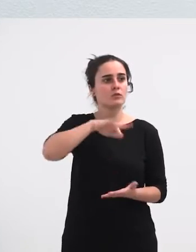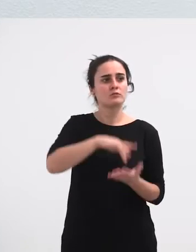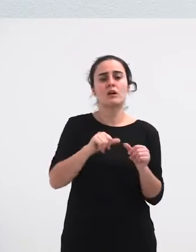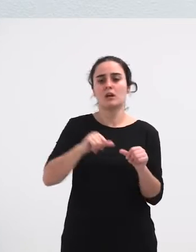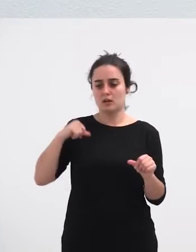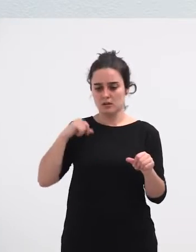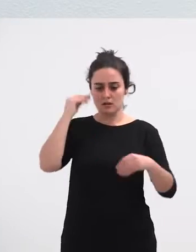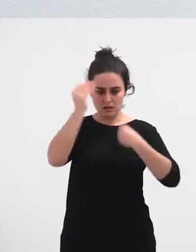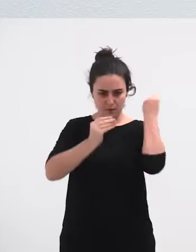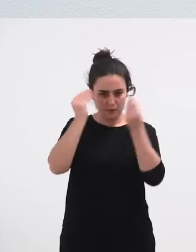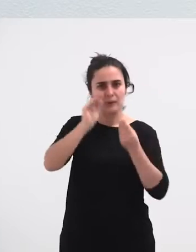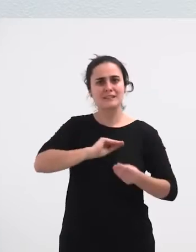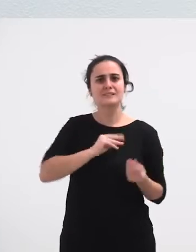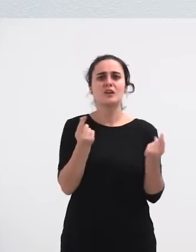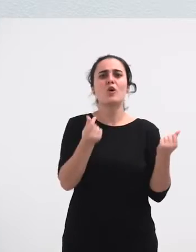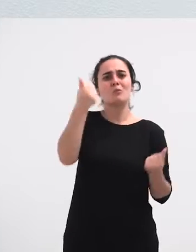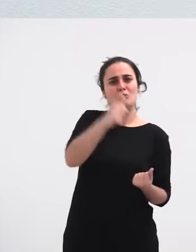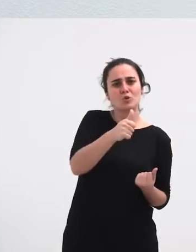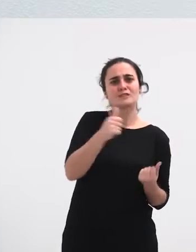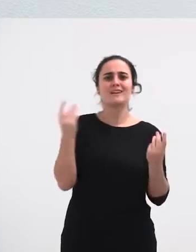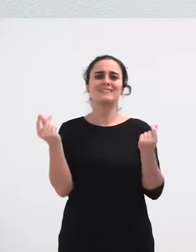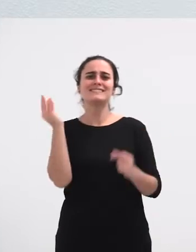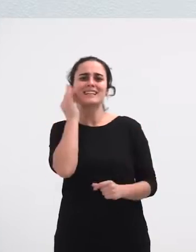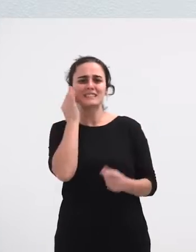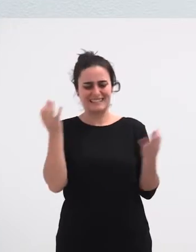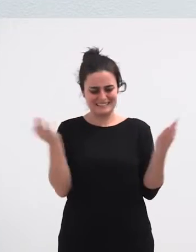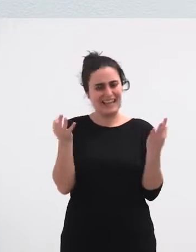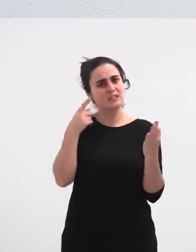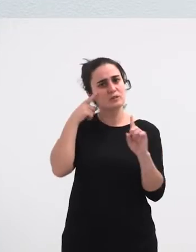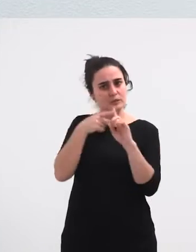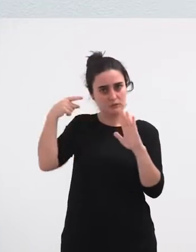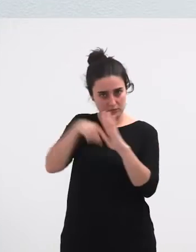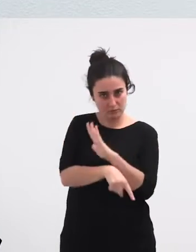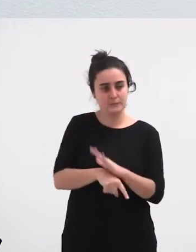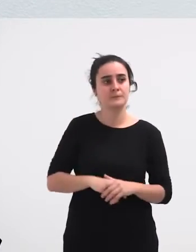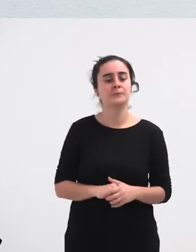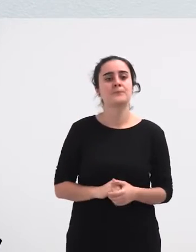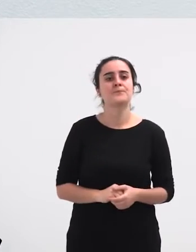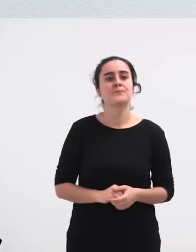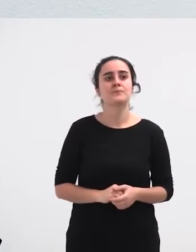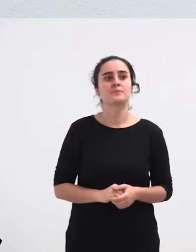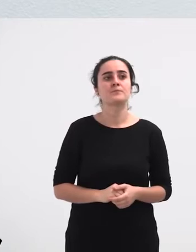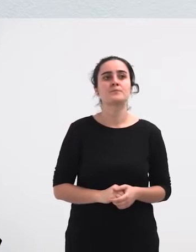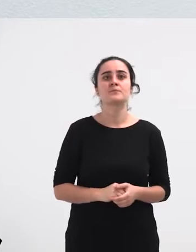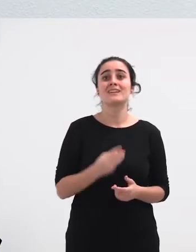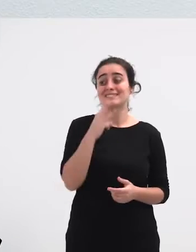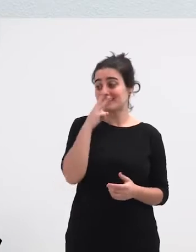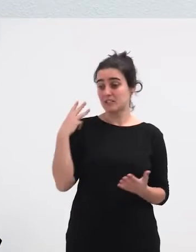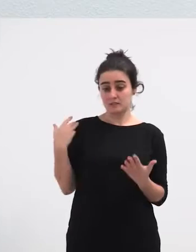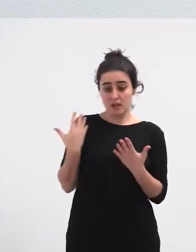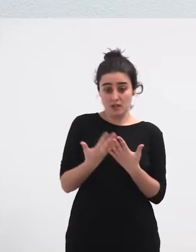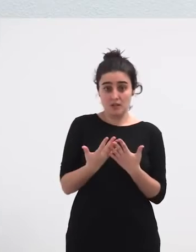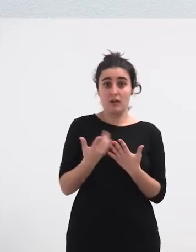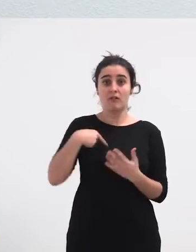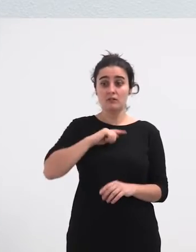dugulako zer den blusa eta zer den neska zakontzeko Iru arte hauetan hori lortu